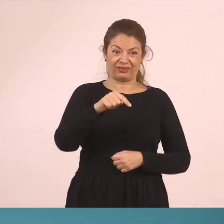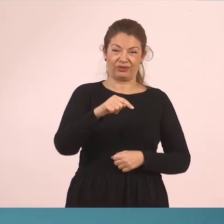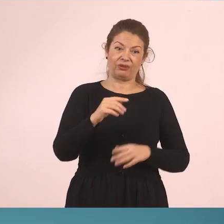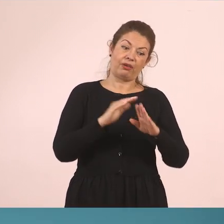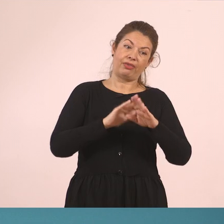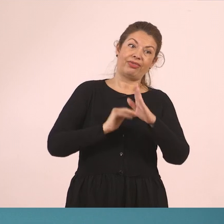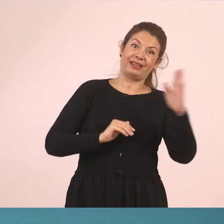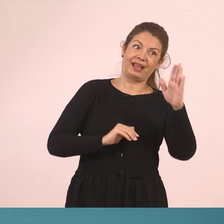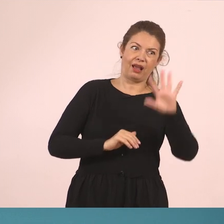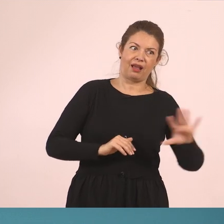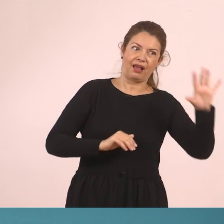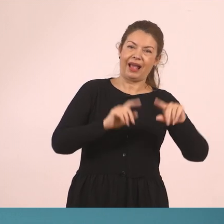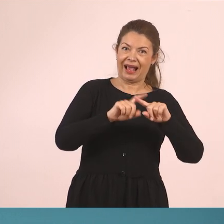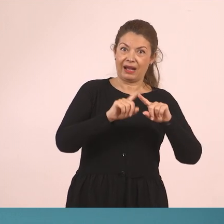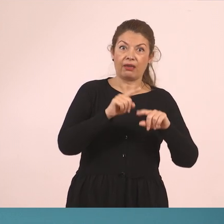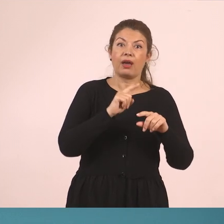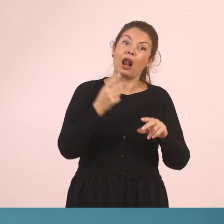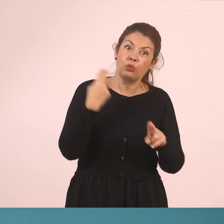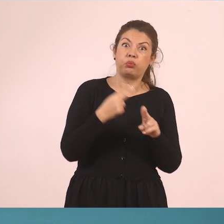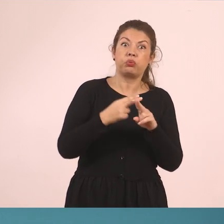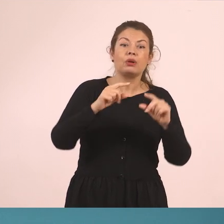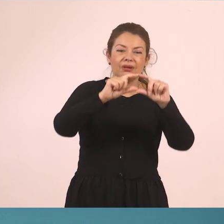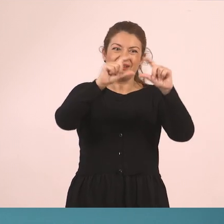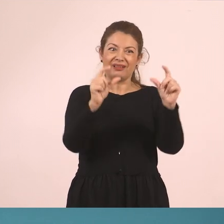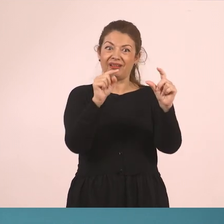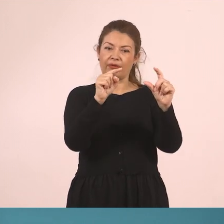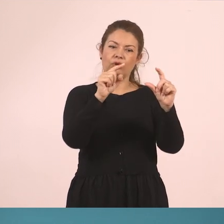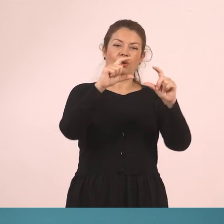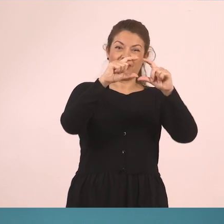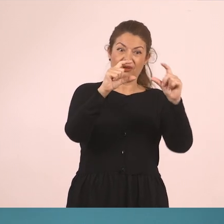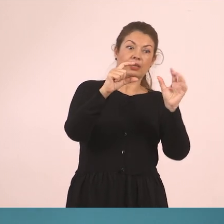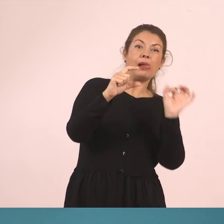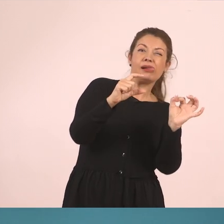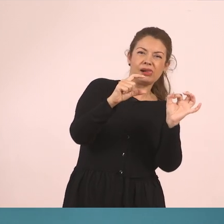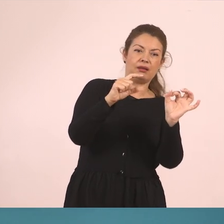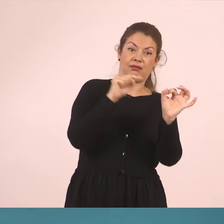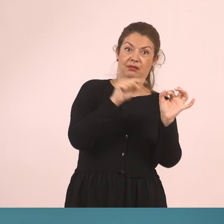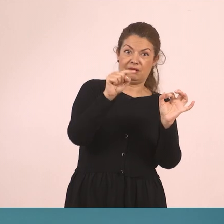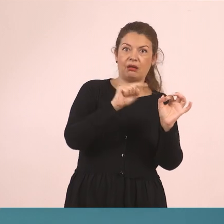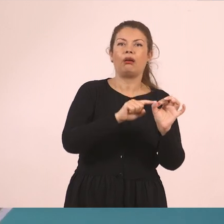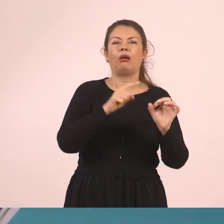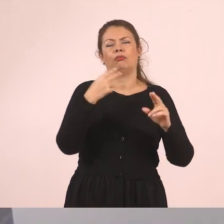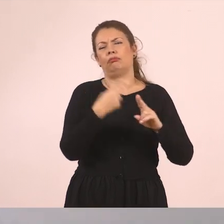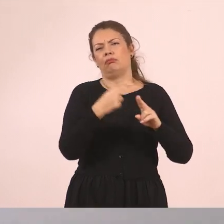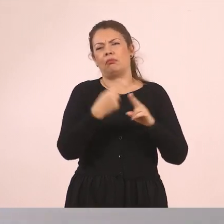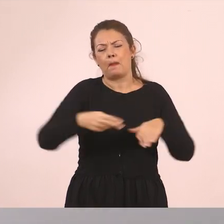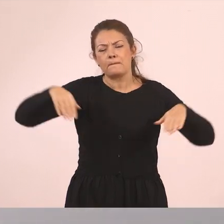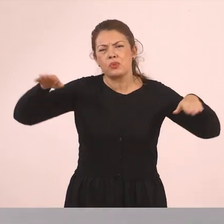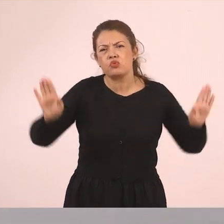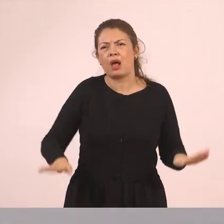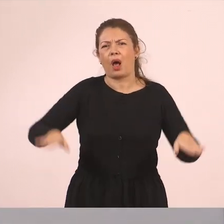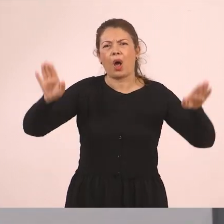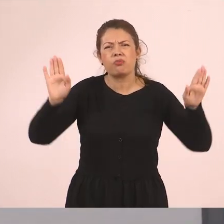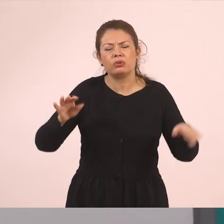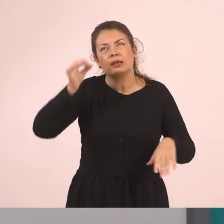Δυτικής Ελλάδας, κυρίως λοιπόν στην Τριχονίδα και τη Λυσιμαχία, υπάρχουν εξαιρετικά είδη πουλιών και